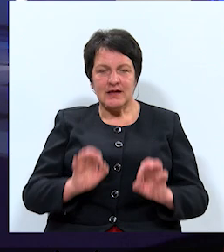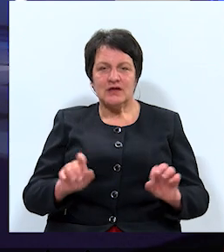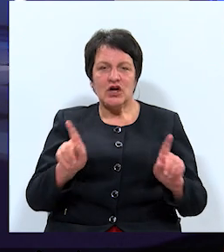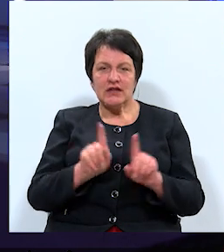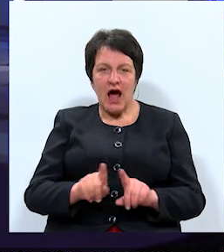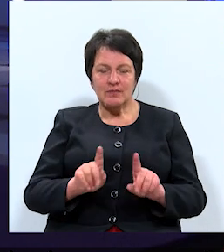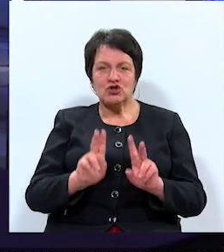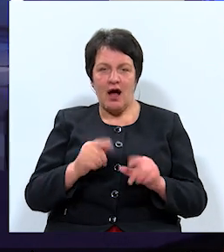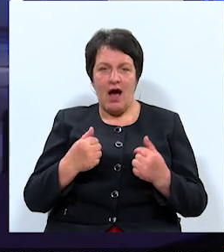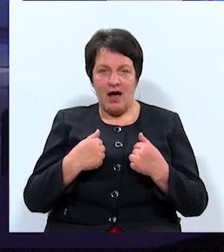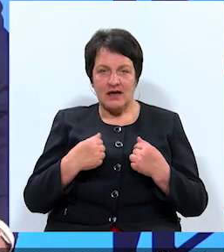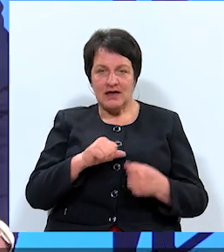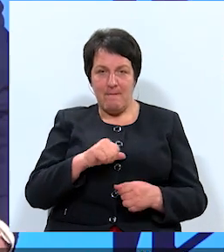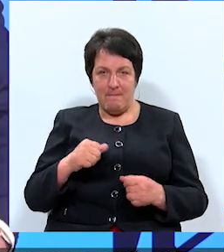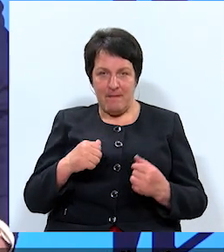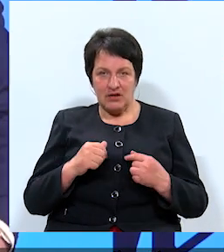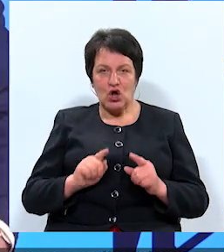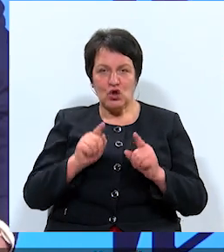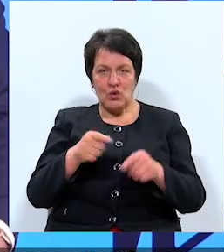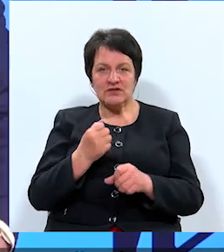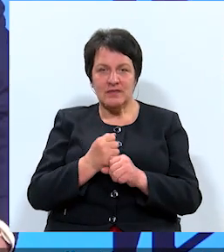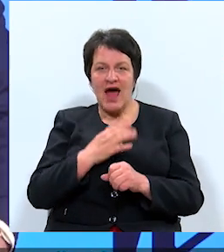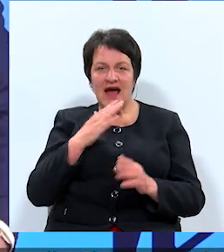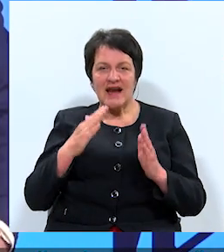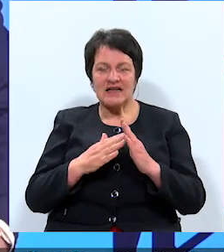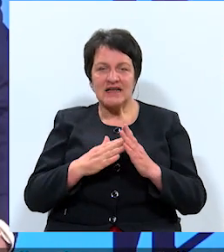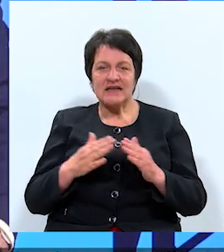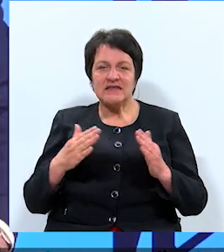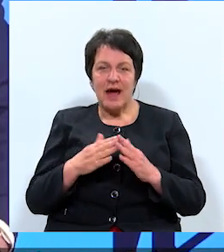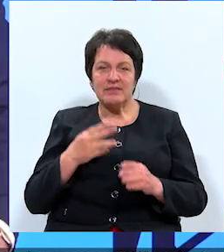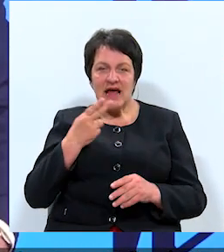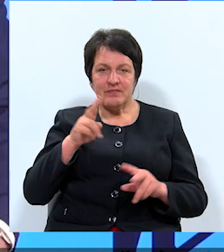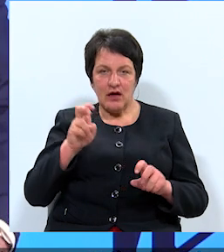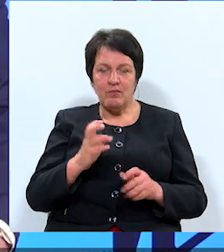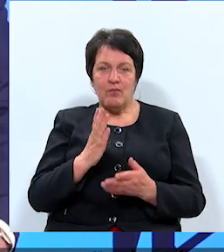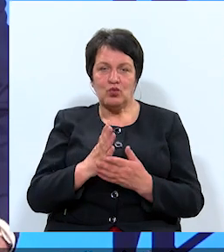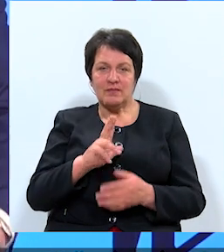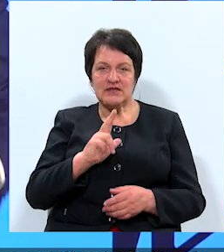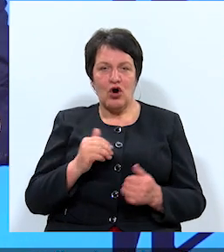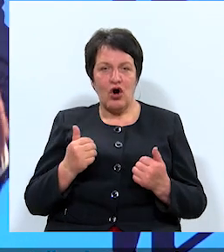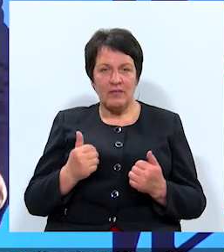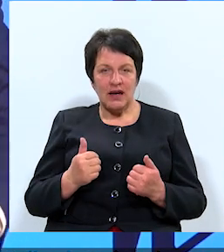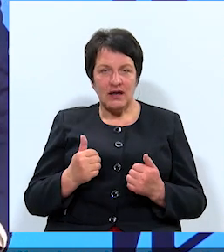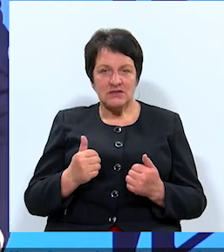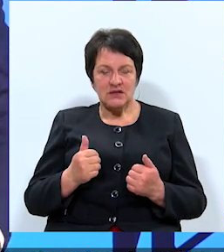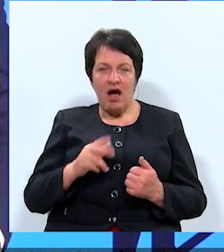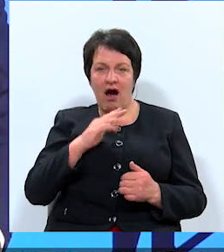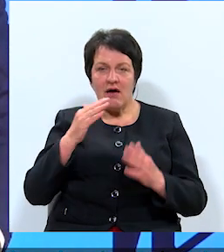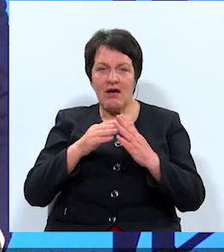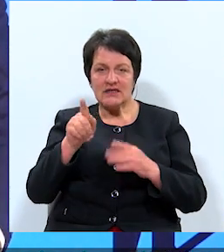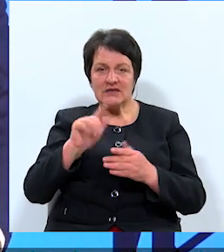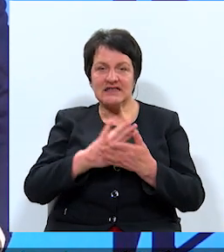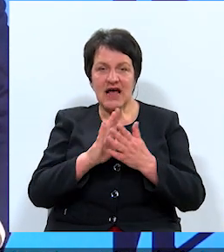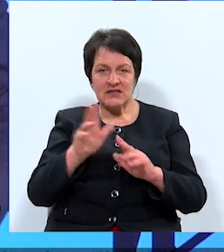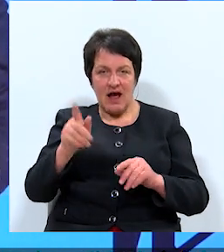paši, kā es pats nokļuvu strādāt Rēzeknes namsaimniekā. Būdams Daugavpilietis, Rēzeknes saskaņa